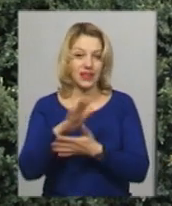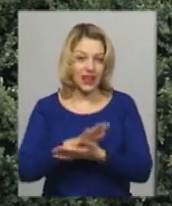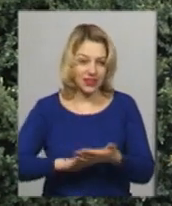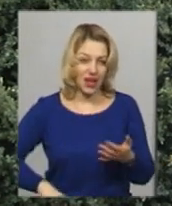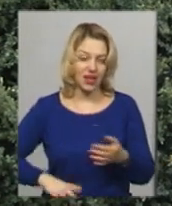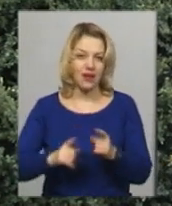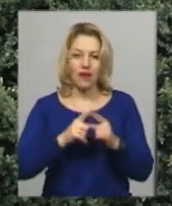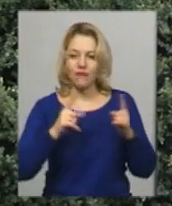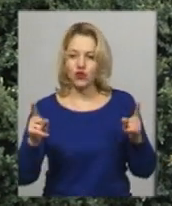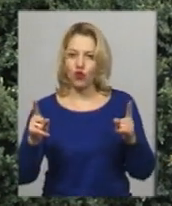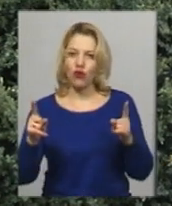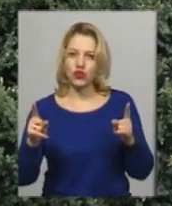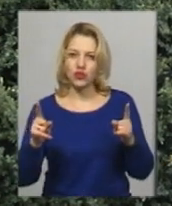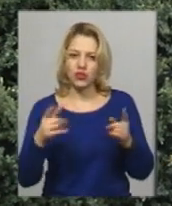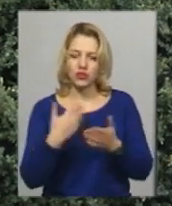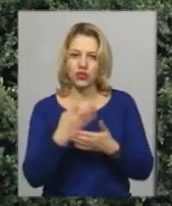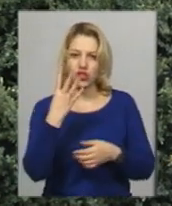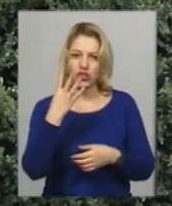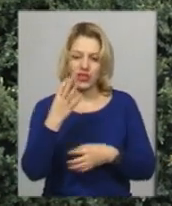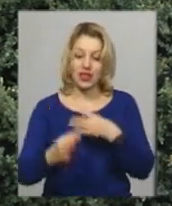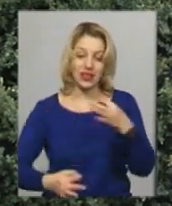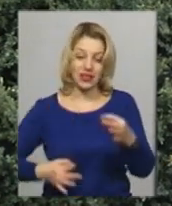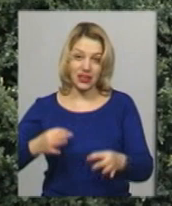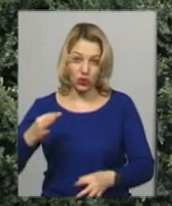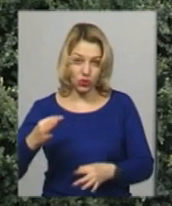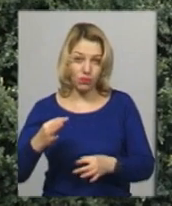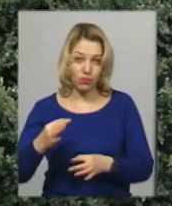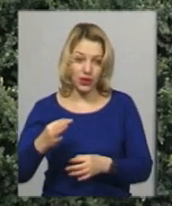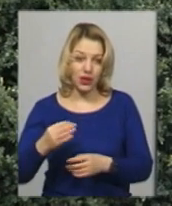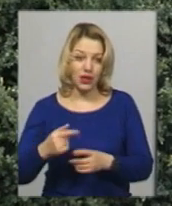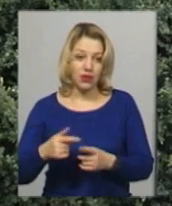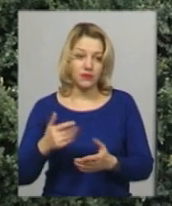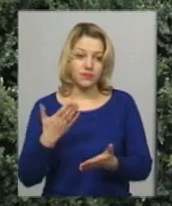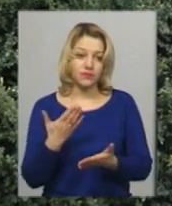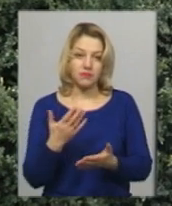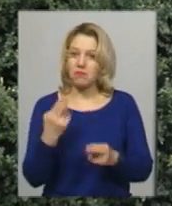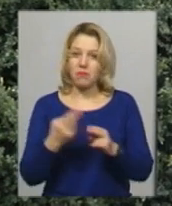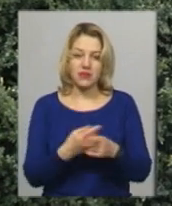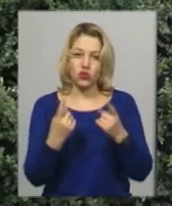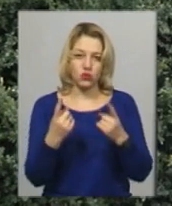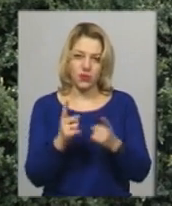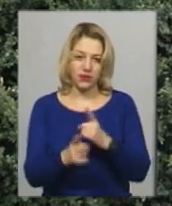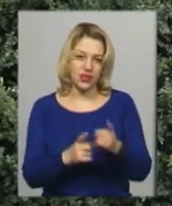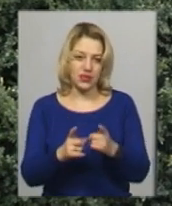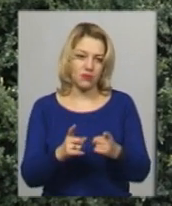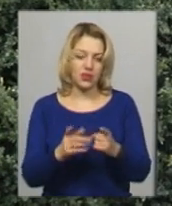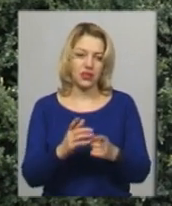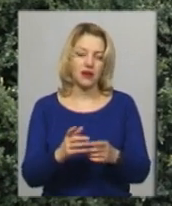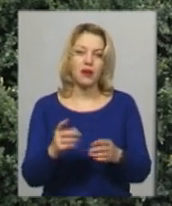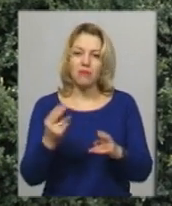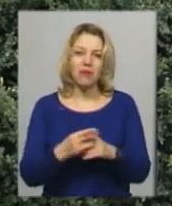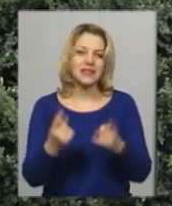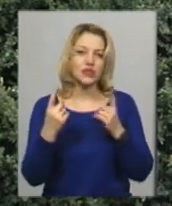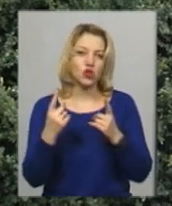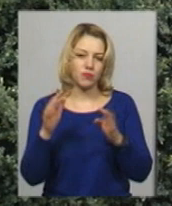впродовж чотирьох діб слідуючих, теж без особливих змін, ті ж без істотних опадів,